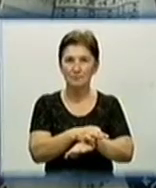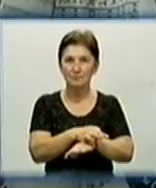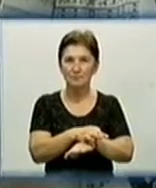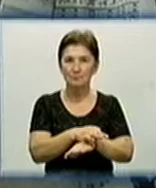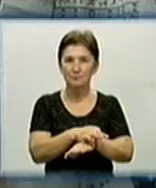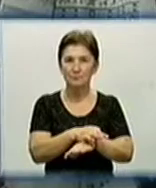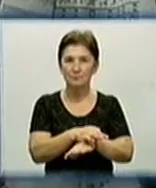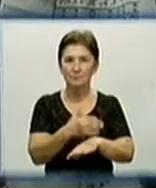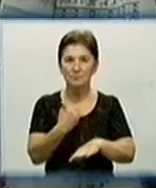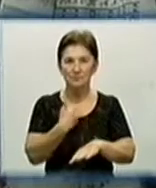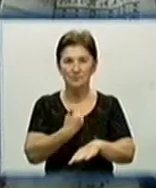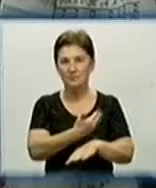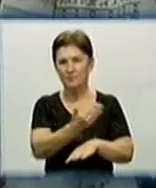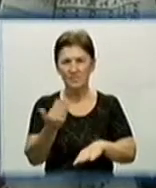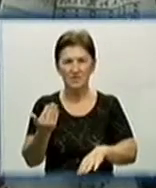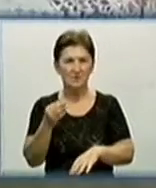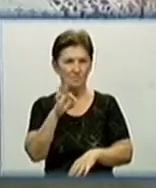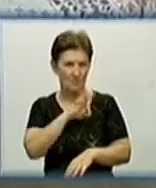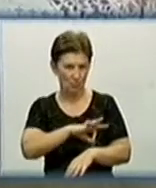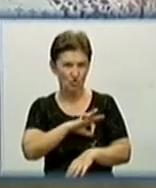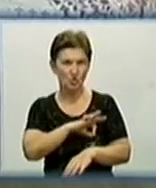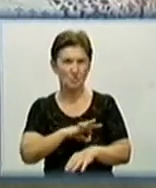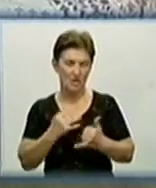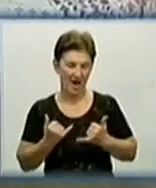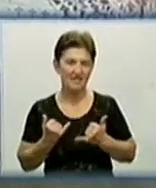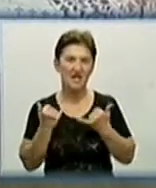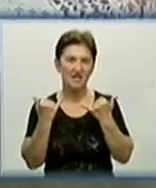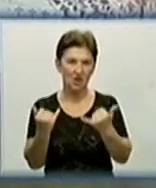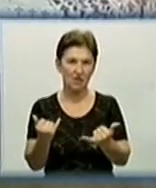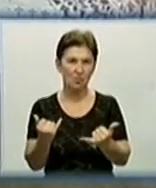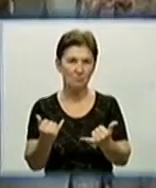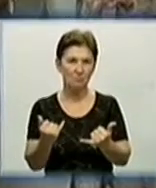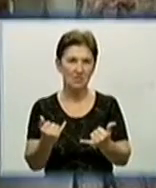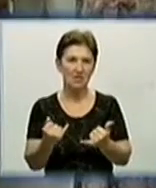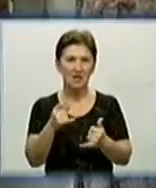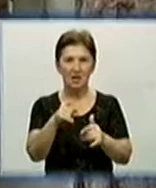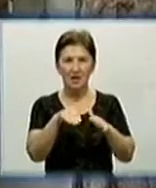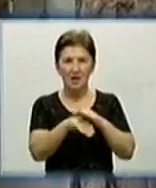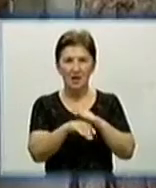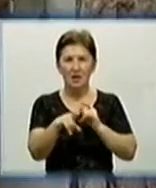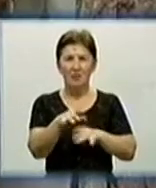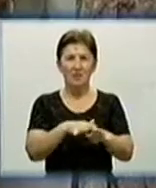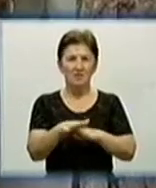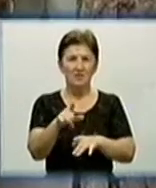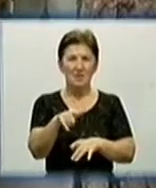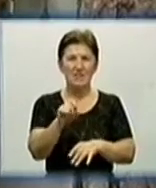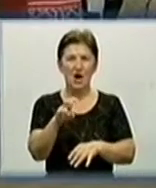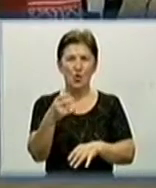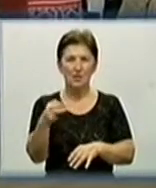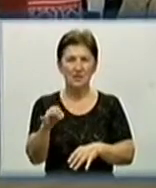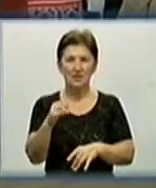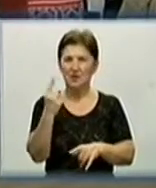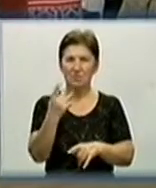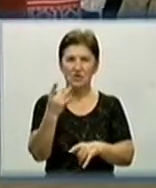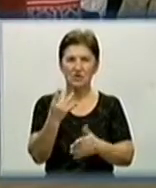Ми використовуємося определеним авторитетом. Роботу по спереженню унікальної національної спадщини, проведену Володимиром Нагорним, вперше